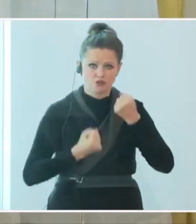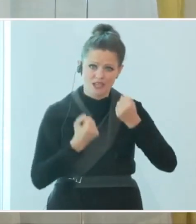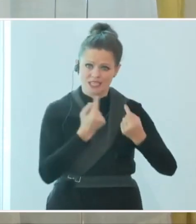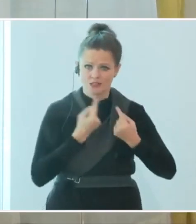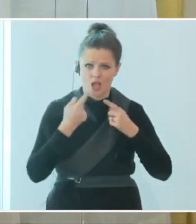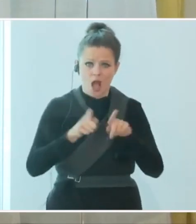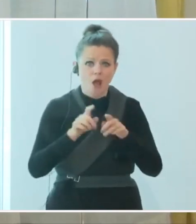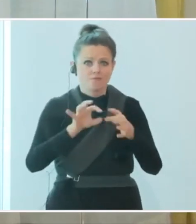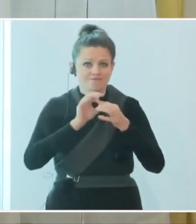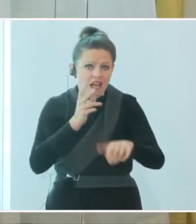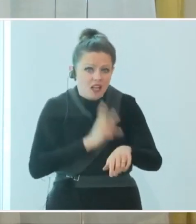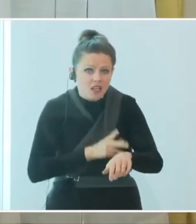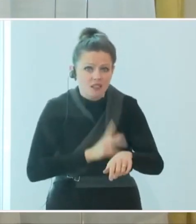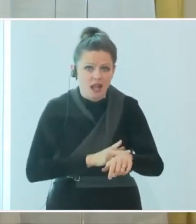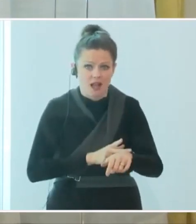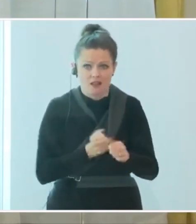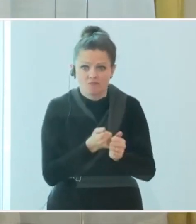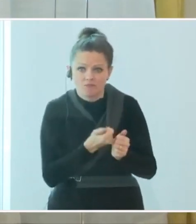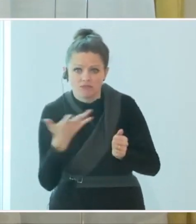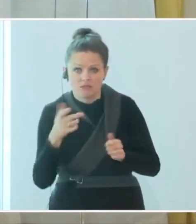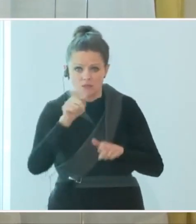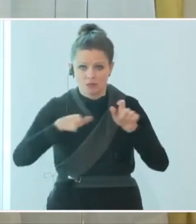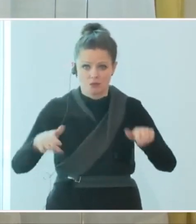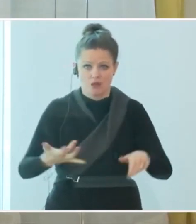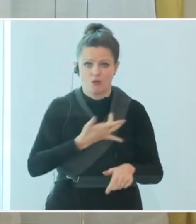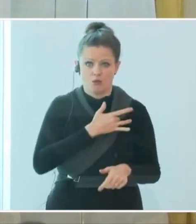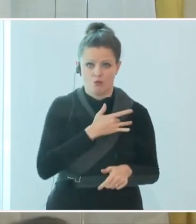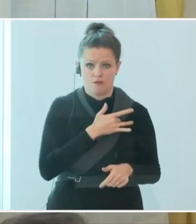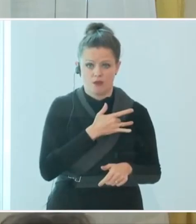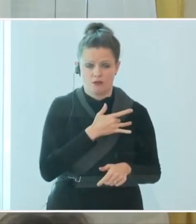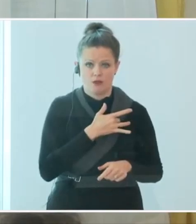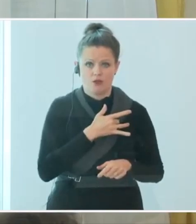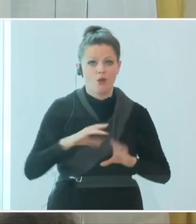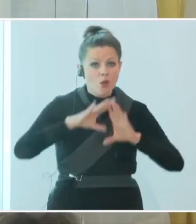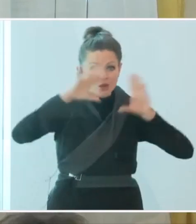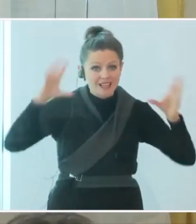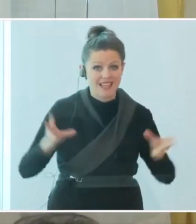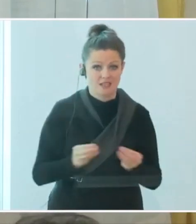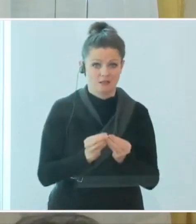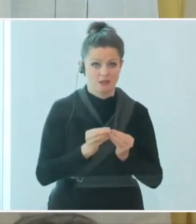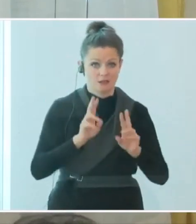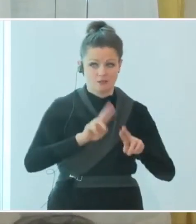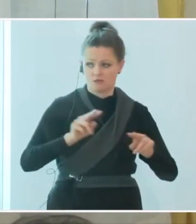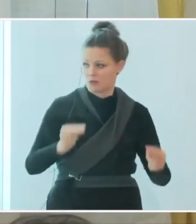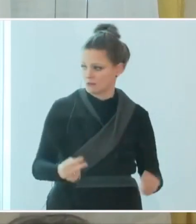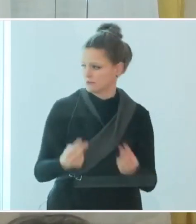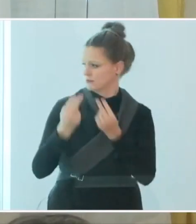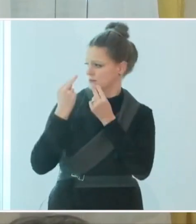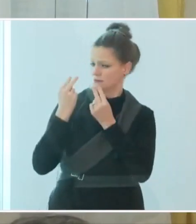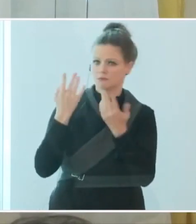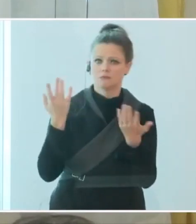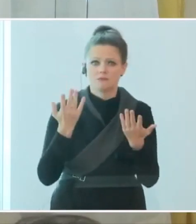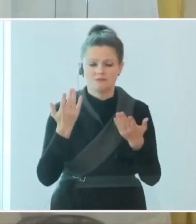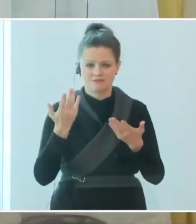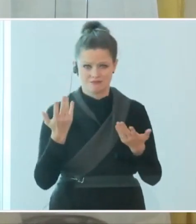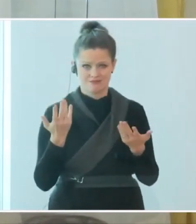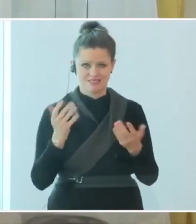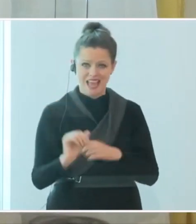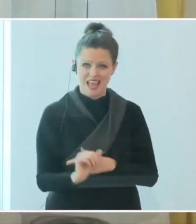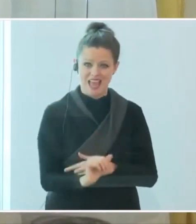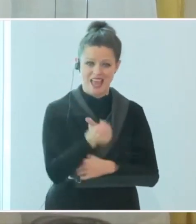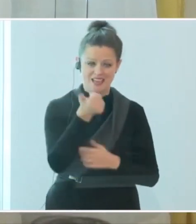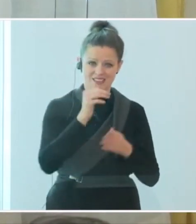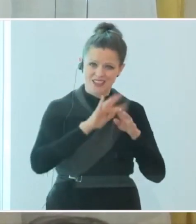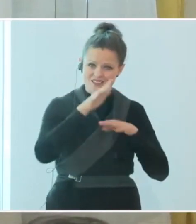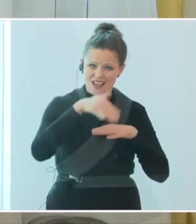Erkrankungen von vielen Menschen. Und insgesamt sind wir, wenn wir so zurücksehen, durch die erste